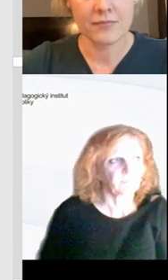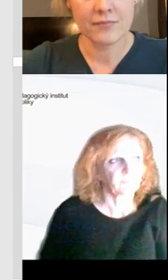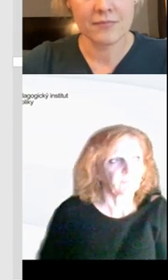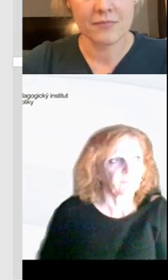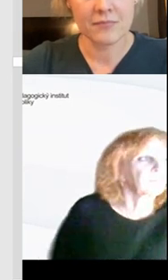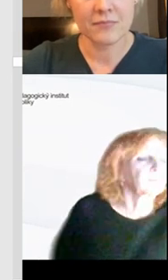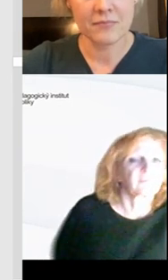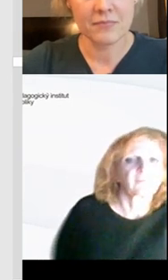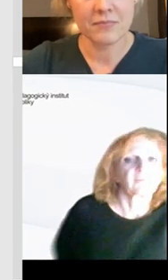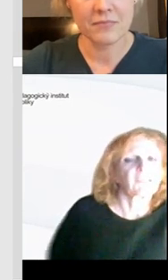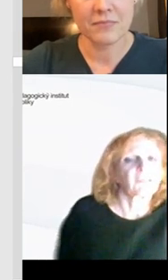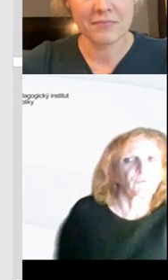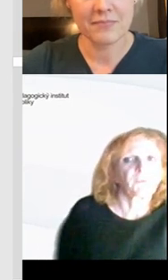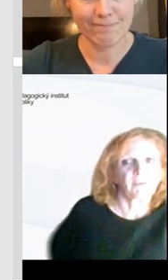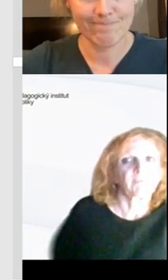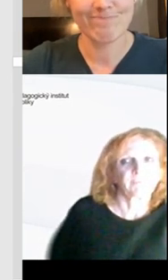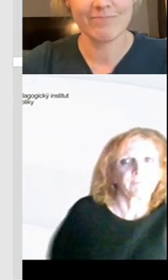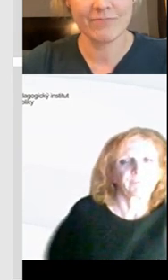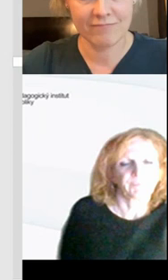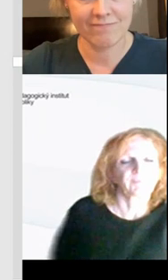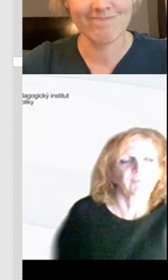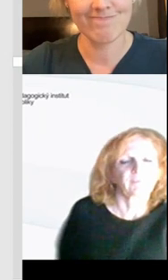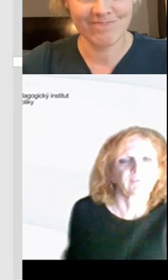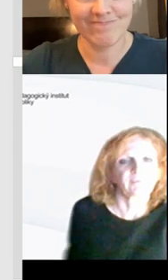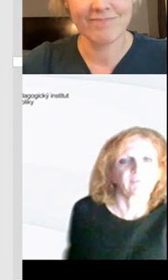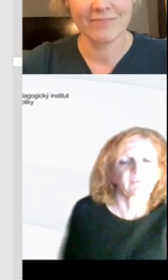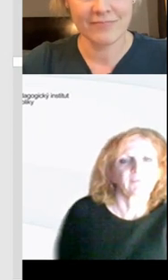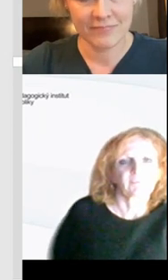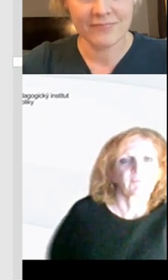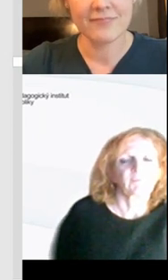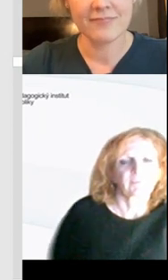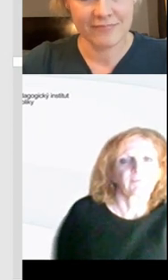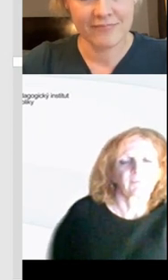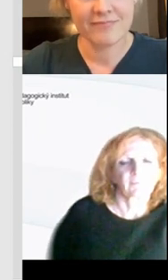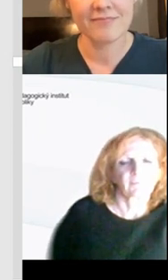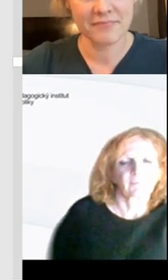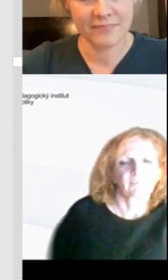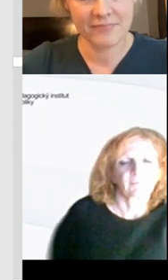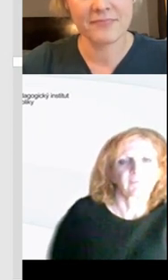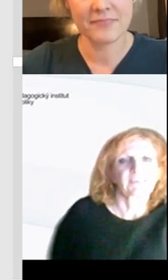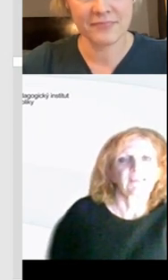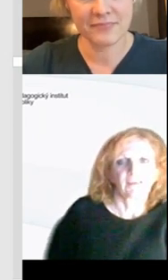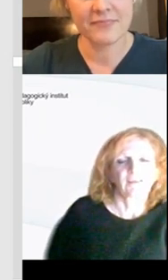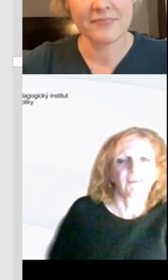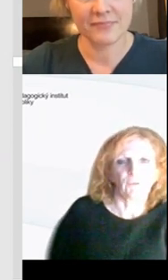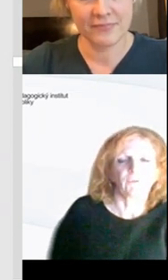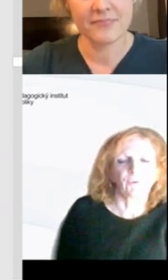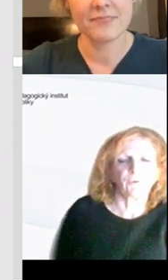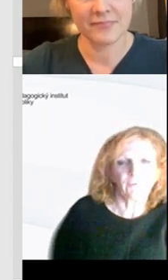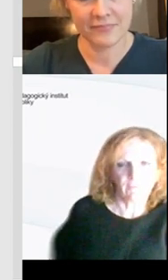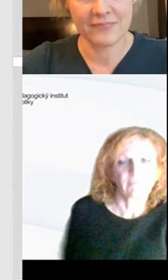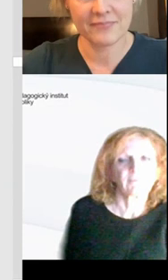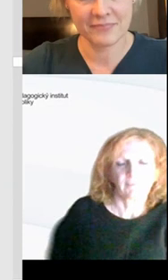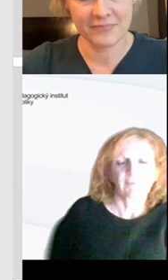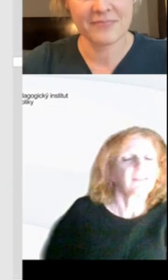se neuvázali k něčemu, co potom v reálu nebudeme moc nějak splnit při nějaký kontrole. Jestli